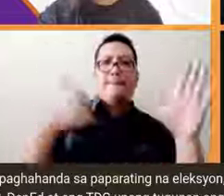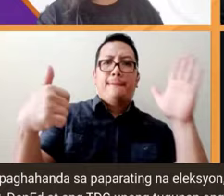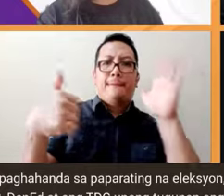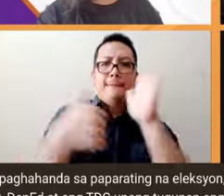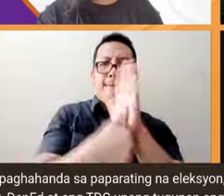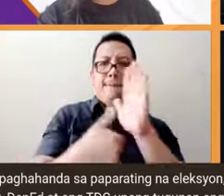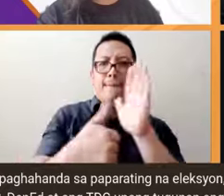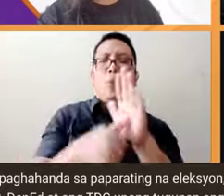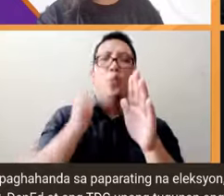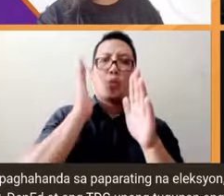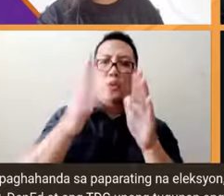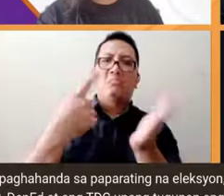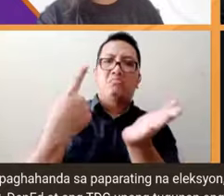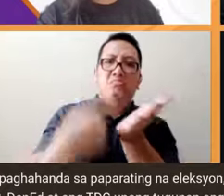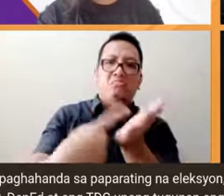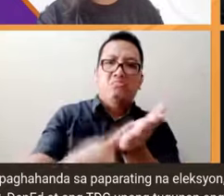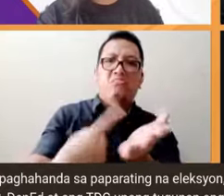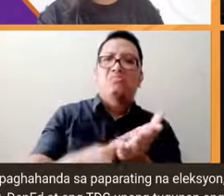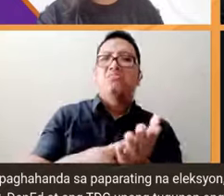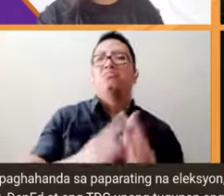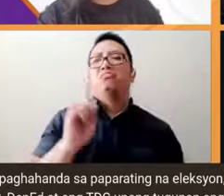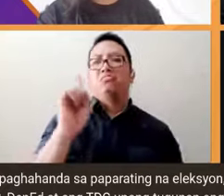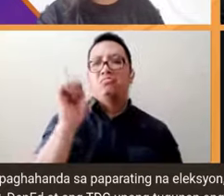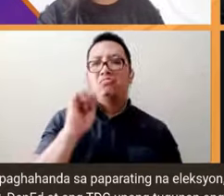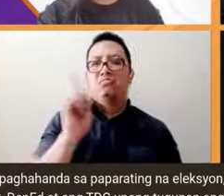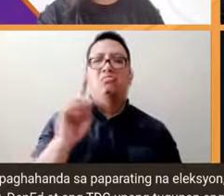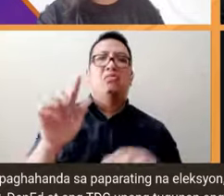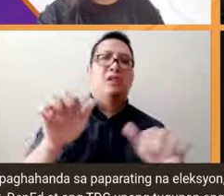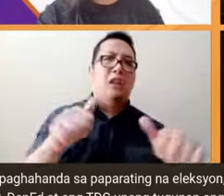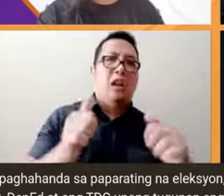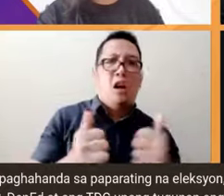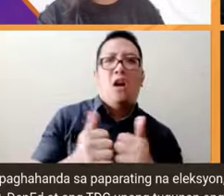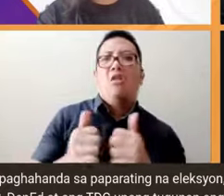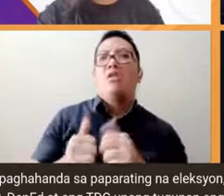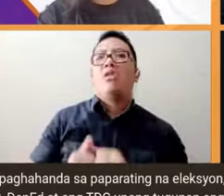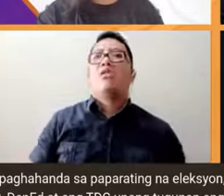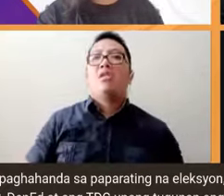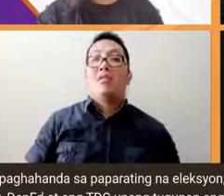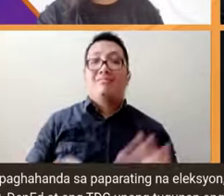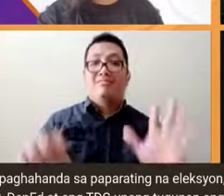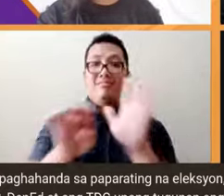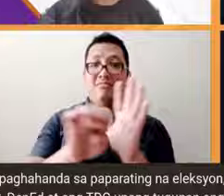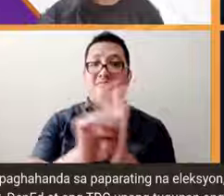-uusapan na ito kung papaano kasi halimbawa yung mga